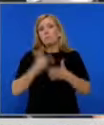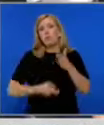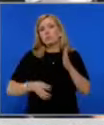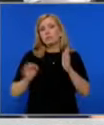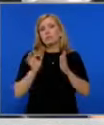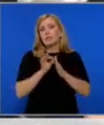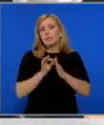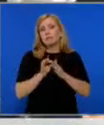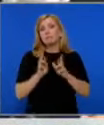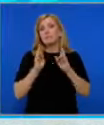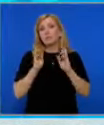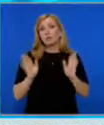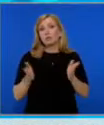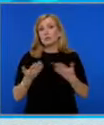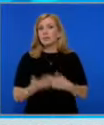И да да стане.